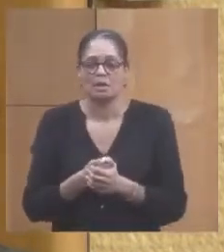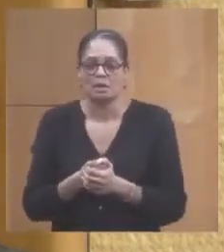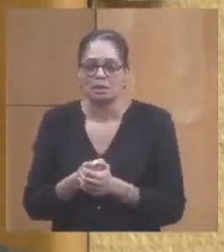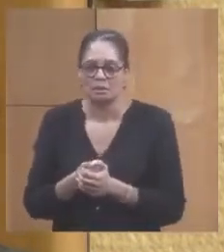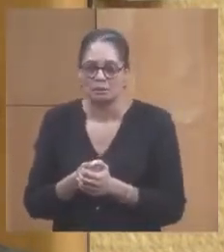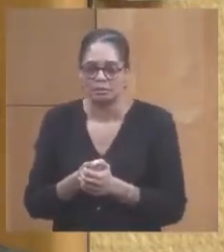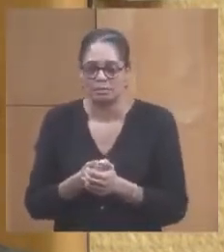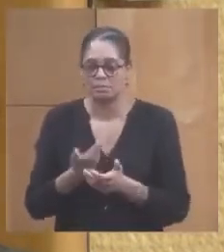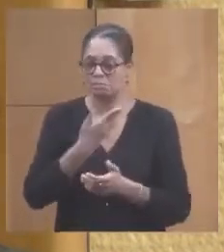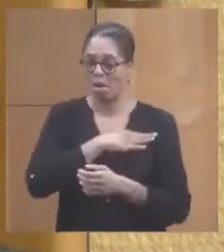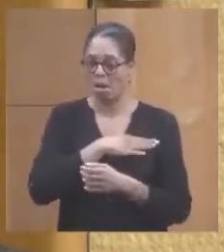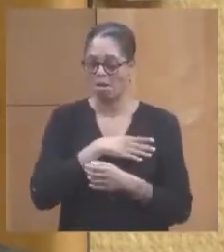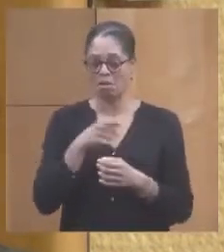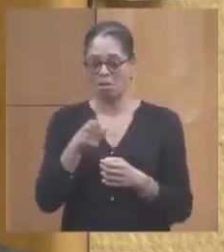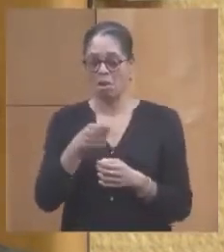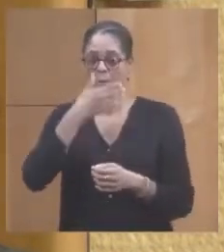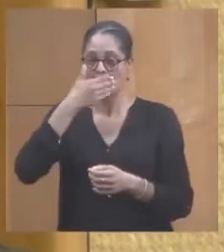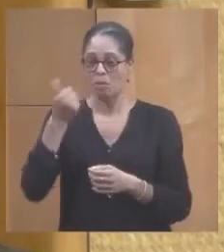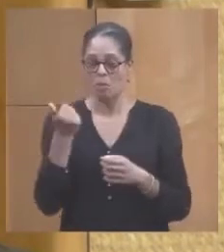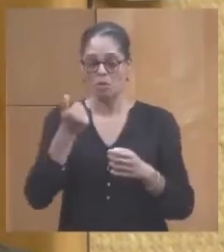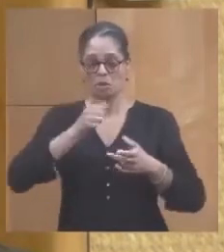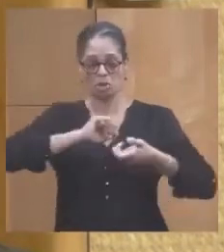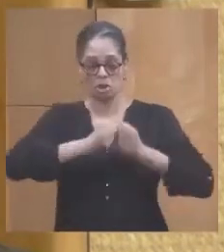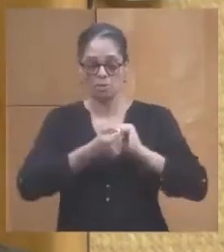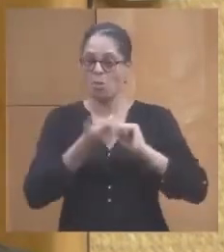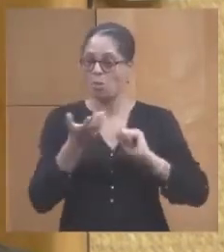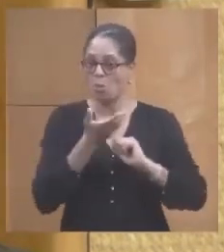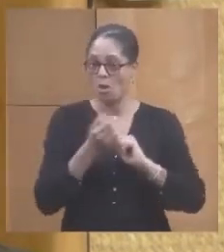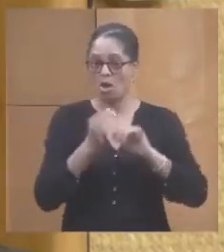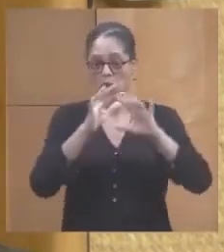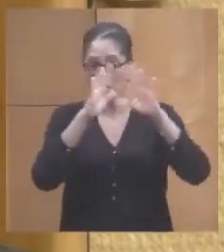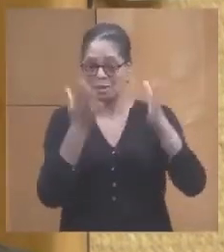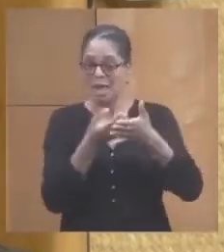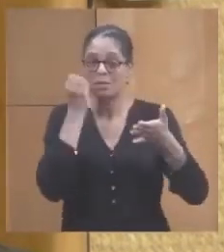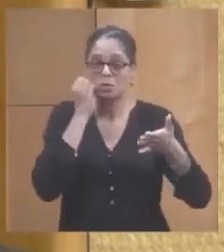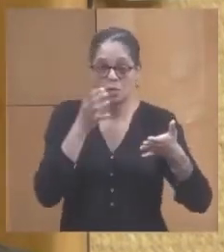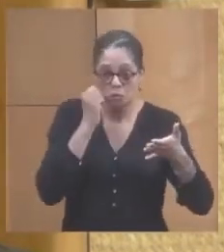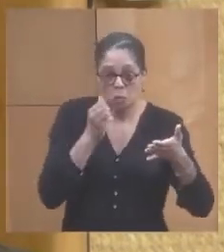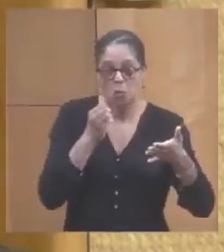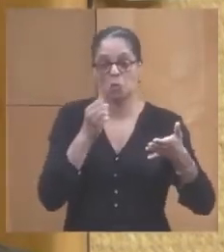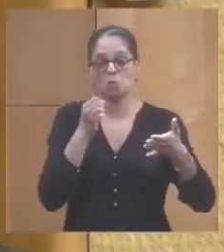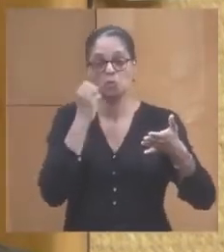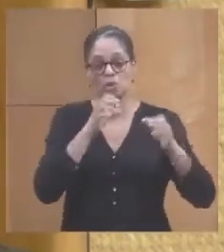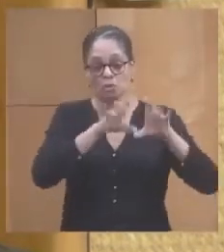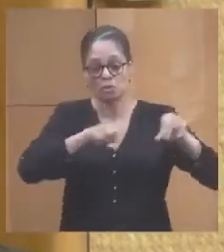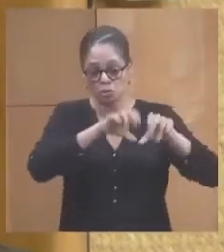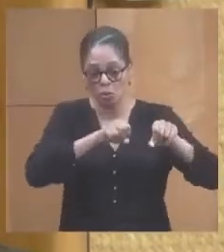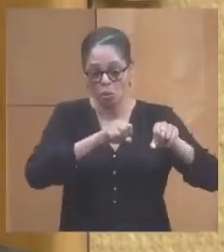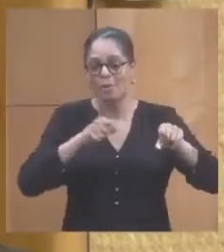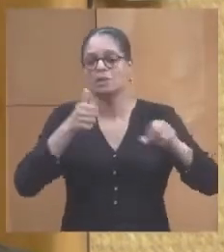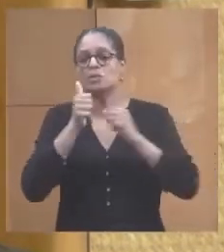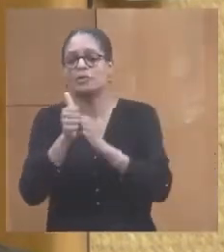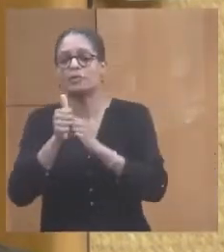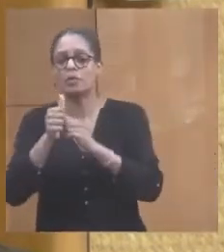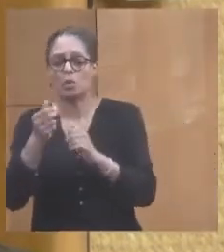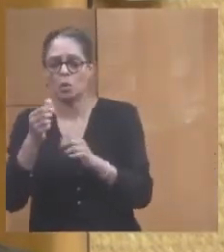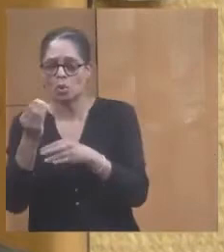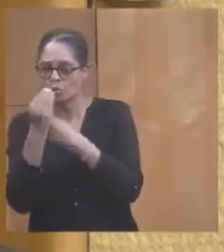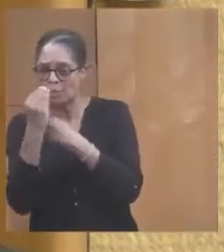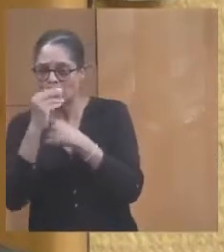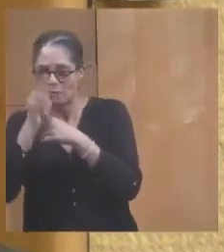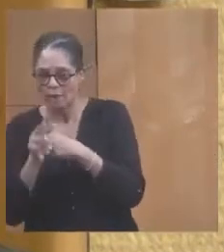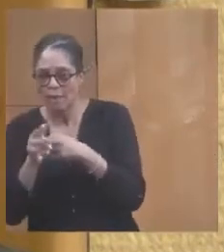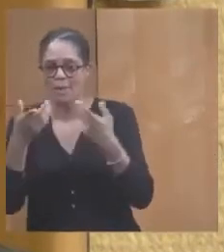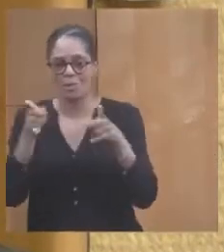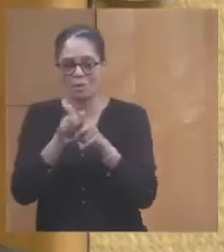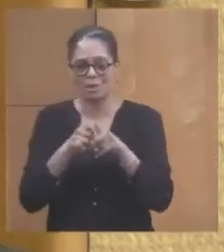Cela permet de modifier à la fois la quantité journalière de glace, en tenant compte de la consommation réelle, mais surtout de faciliter l